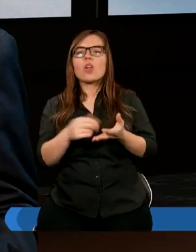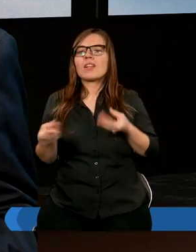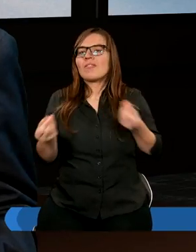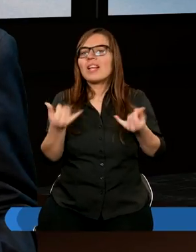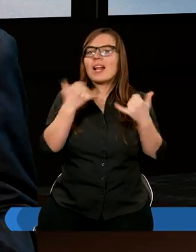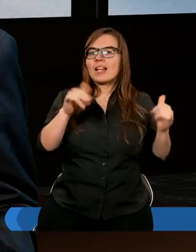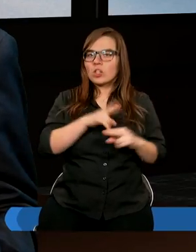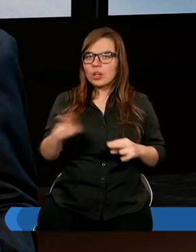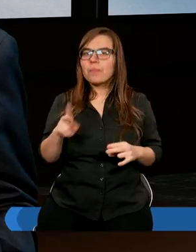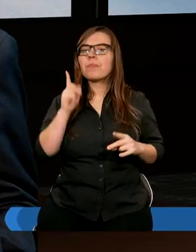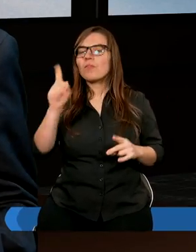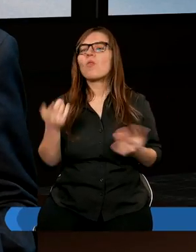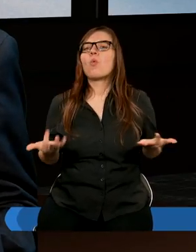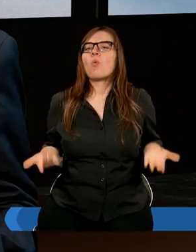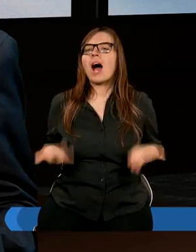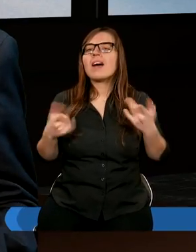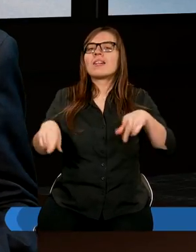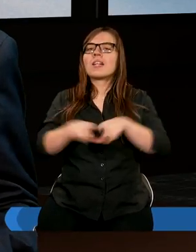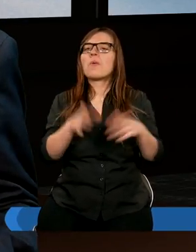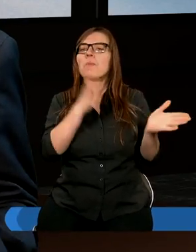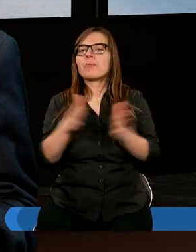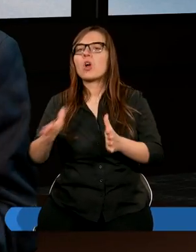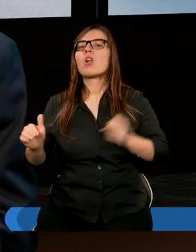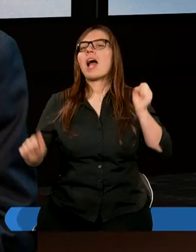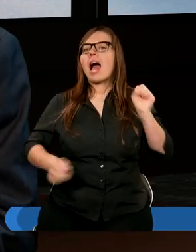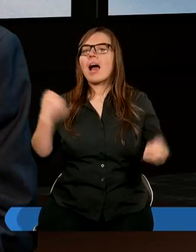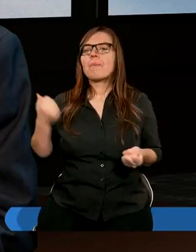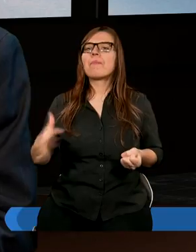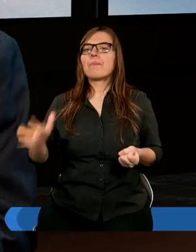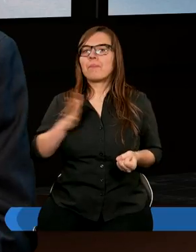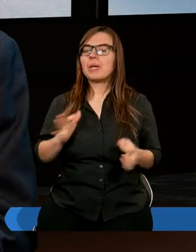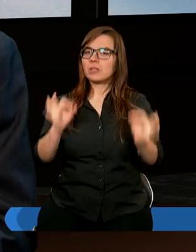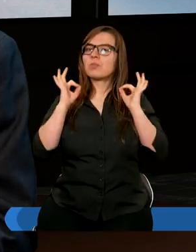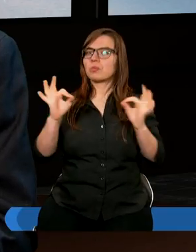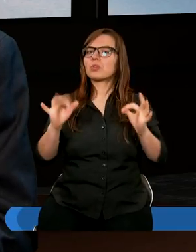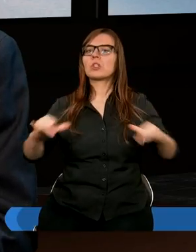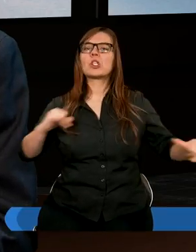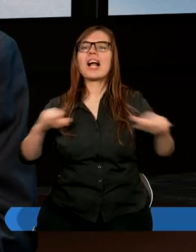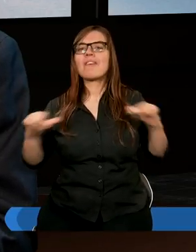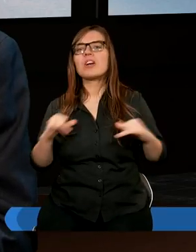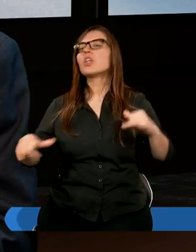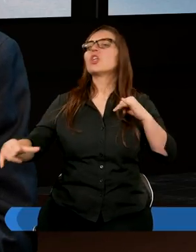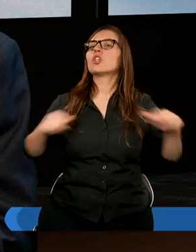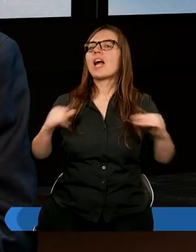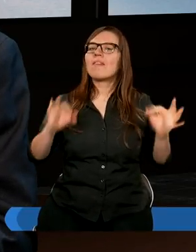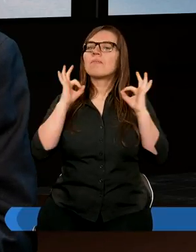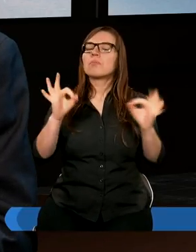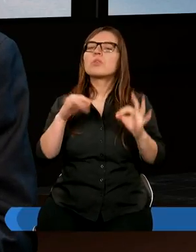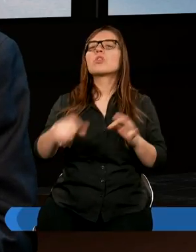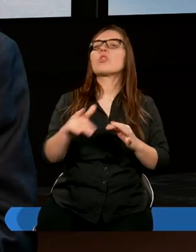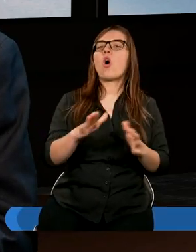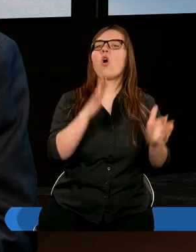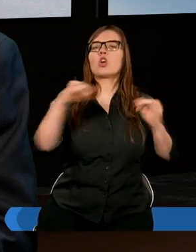I w związku z tym łatwiej też jest się przygotować, aby być dobrym szafarzem. Dobry szafarz to szafarz